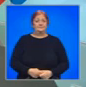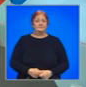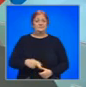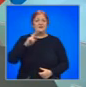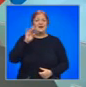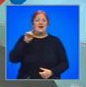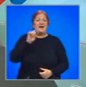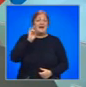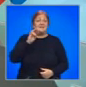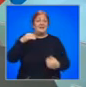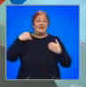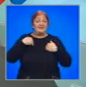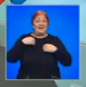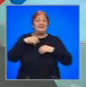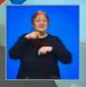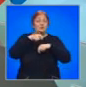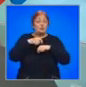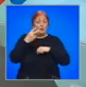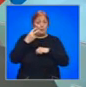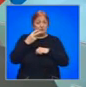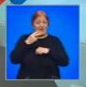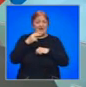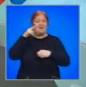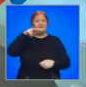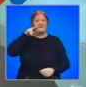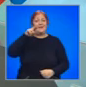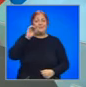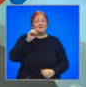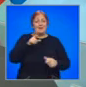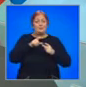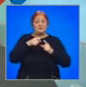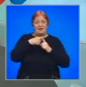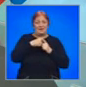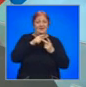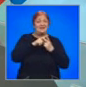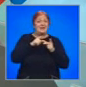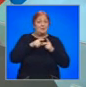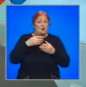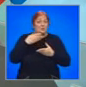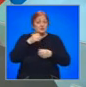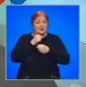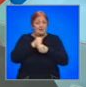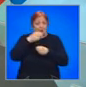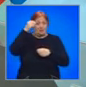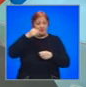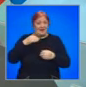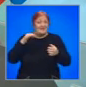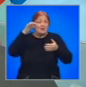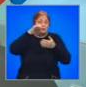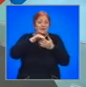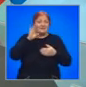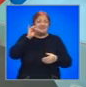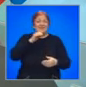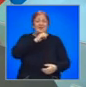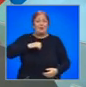В Крън кандидатите за Дундуков 2 на ДПС, Мустафа Карадая и Искра Михайлова, обещаха да работят България да достигне